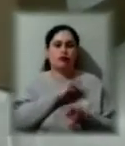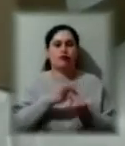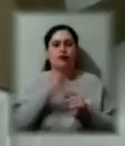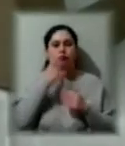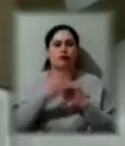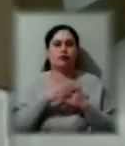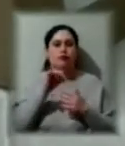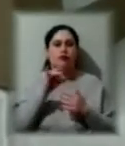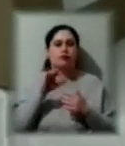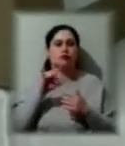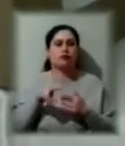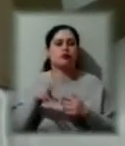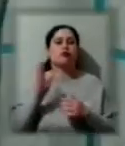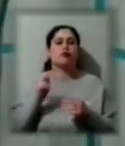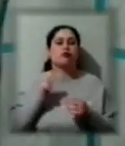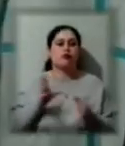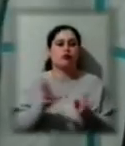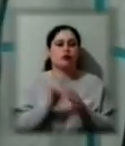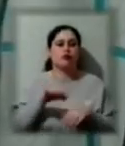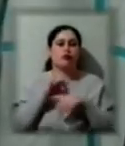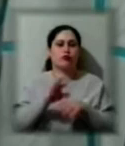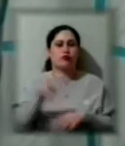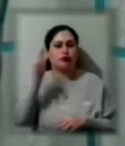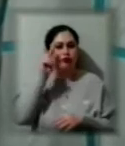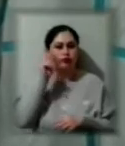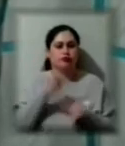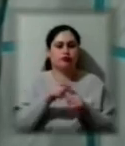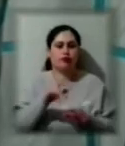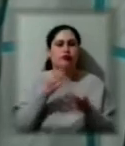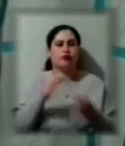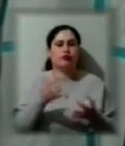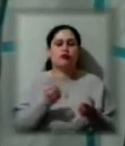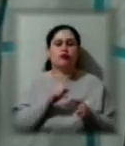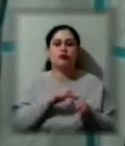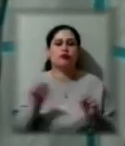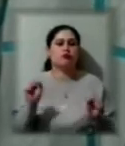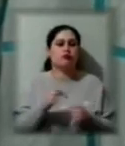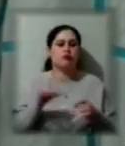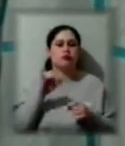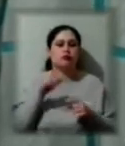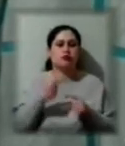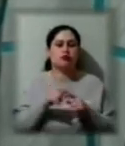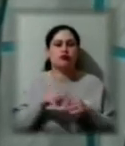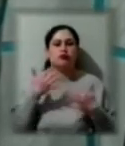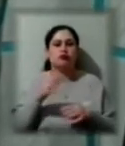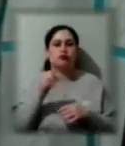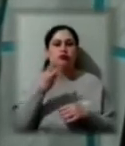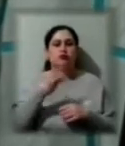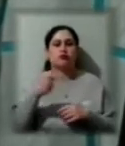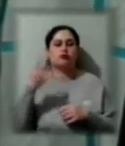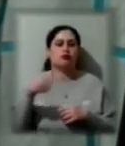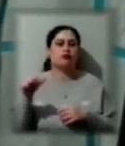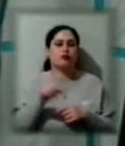працюватиме з системою, пройде навчання. Вона дозволяє отримати швидкий результат, вже через 30-40 хвилин після забору